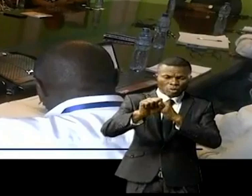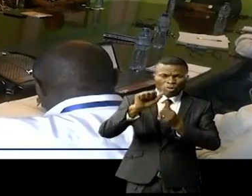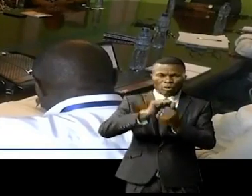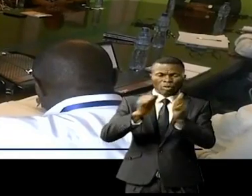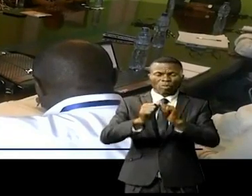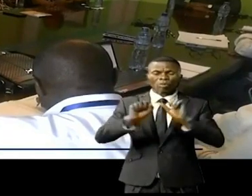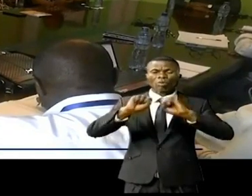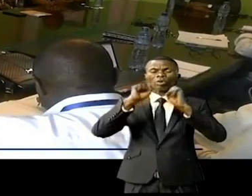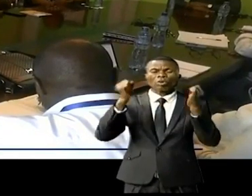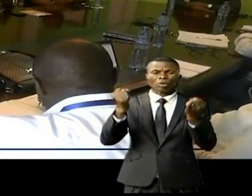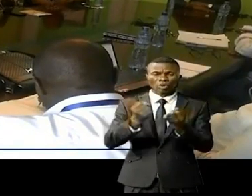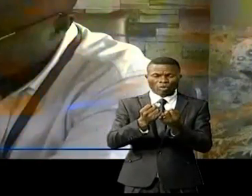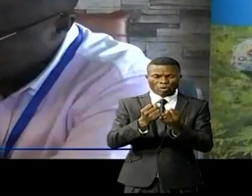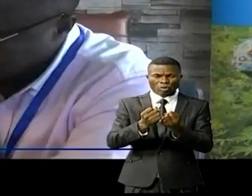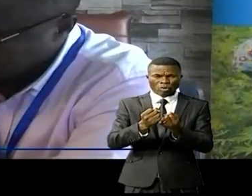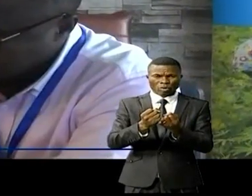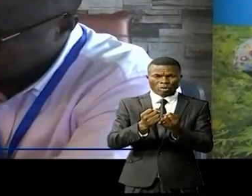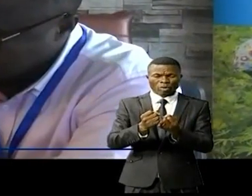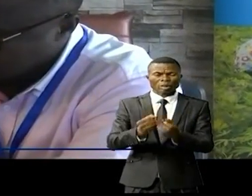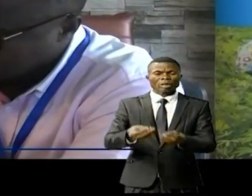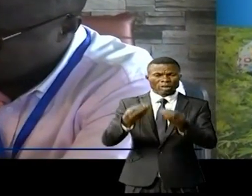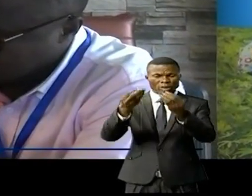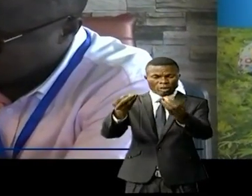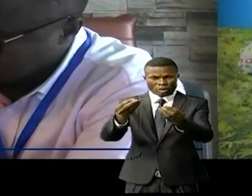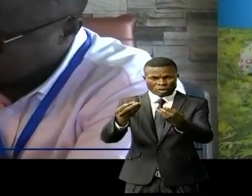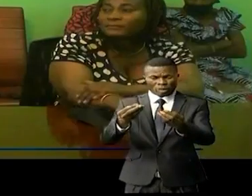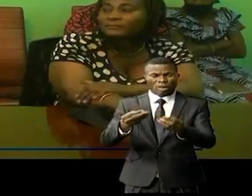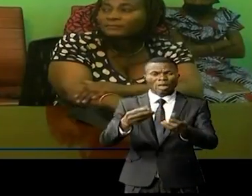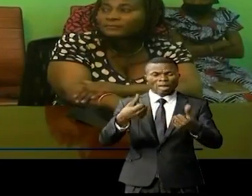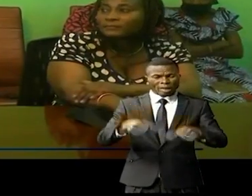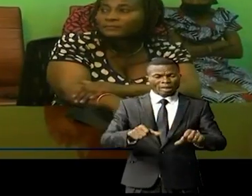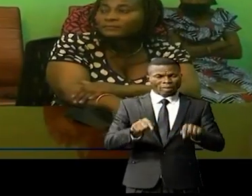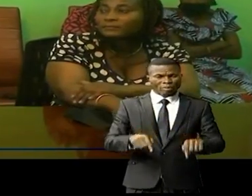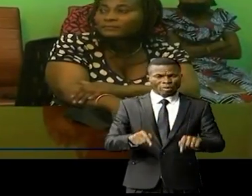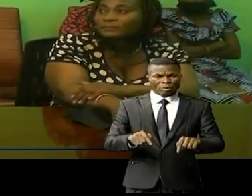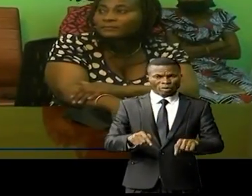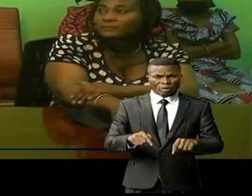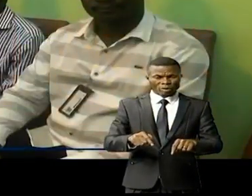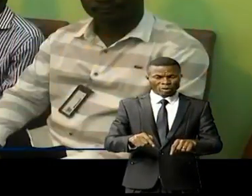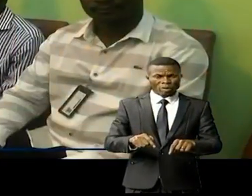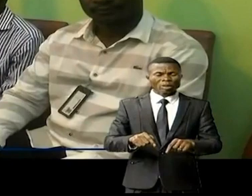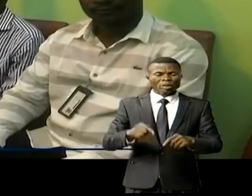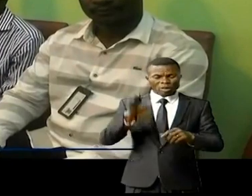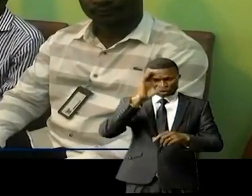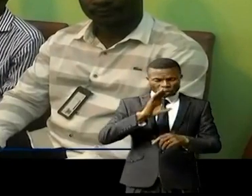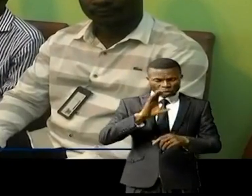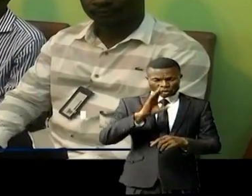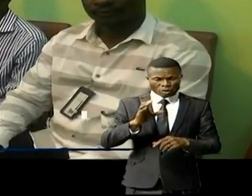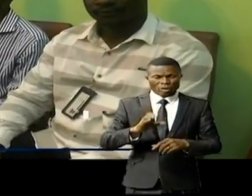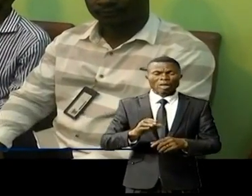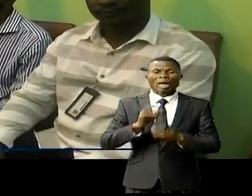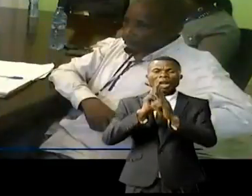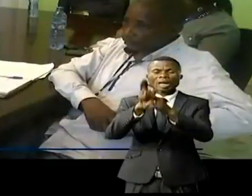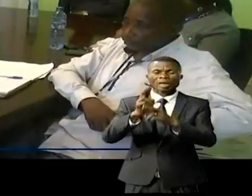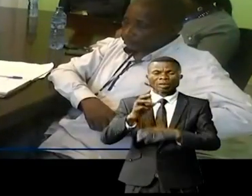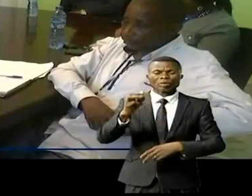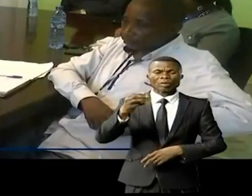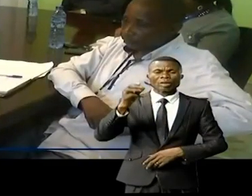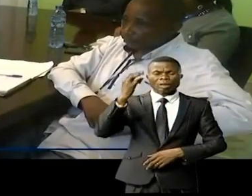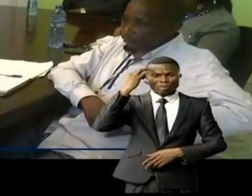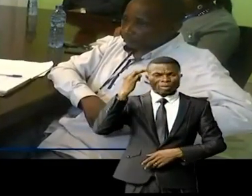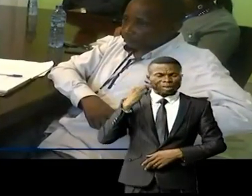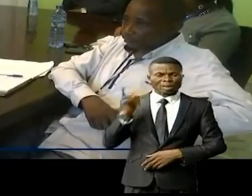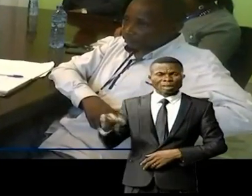'affaires communautaires, tout a été effectué. Ce qui reste maintenant c'est la dernière autorité, son excellence, d'accorder ces